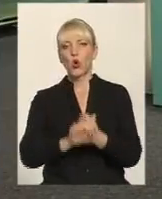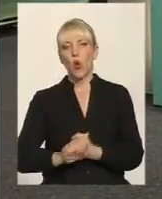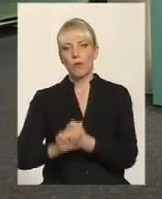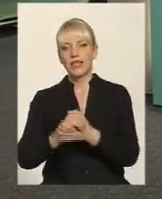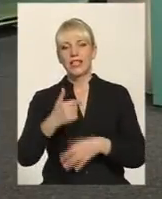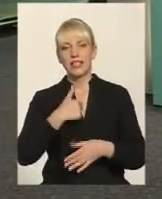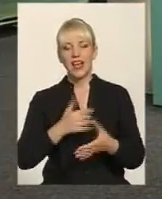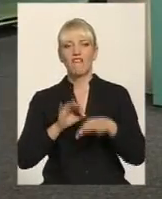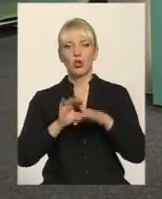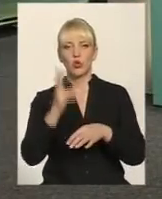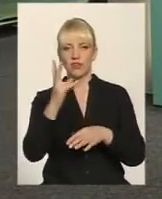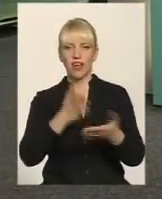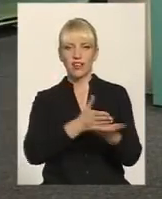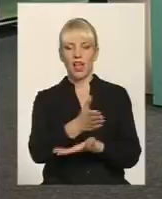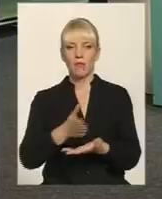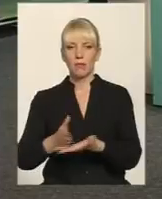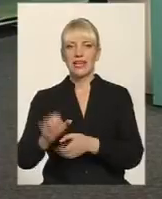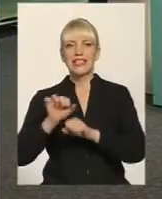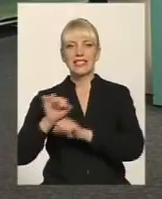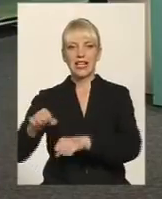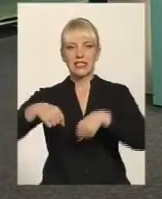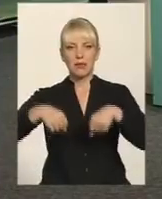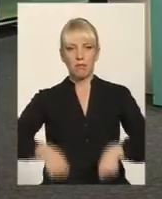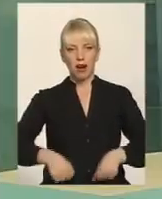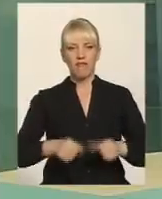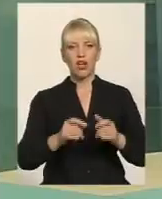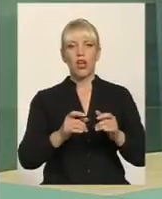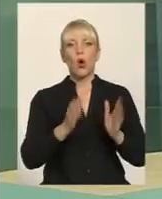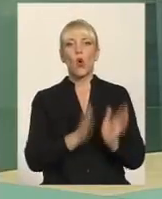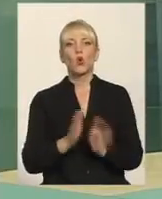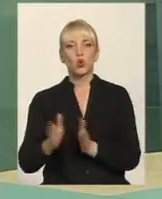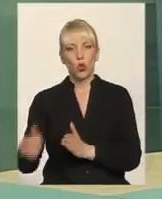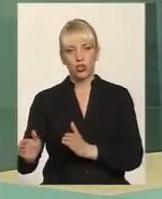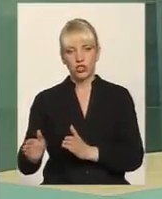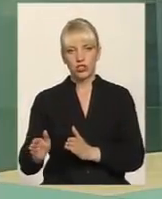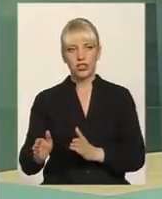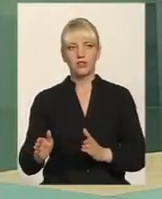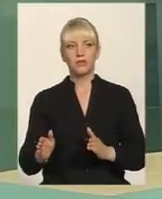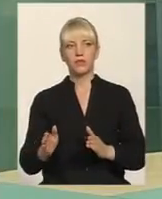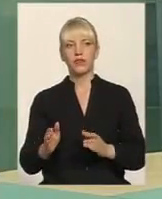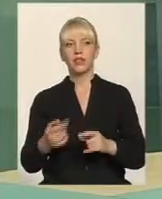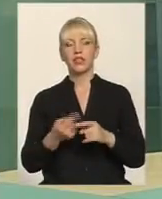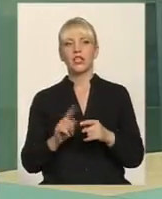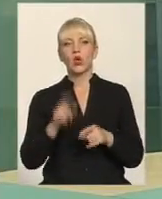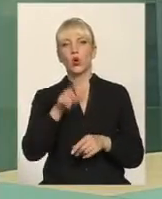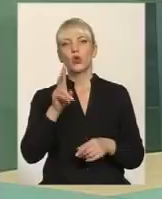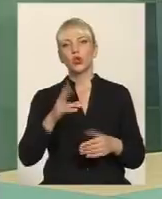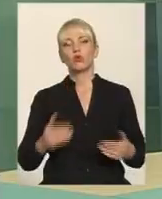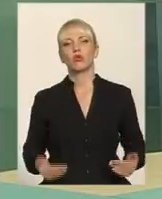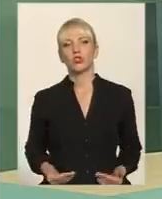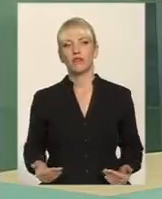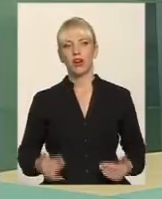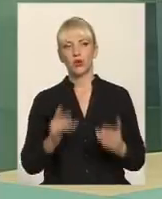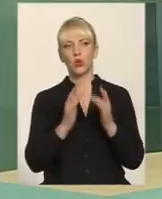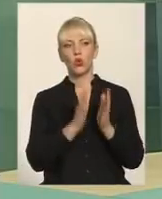напрямки серйозних. Це захист прав мешканців гуртожитків, це півмільйона мешканців громадян України, які живуть в гуртожитках, а